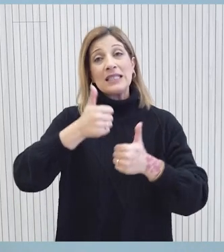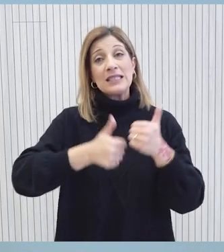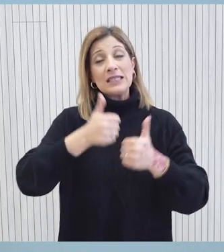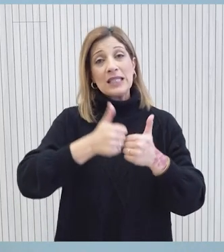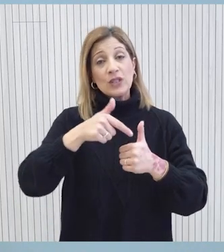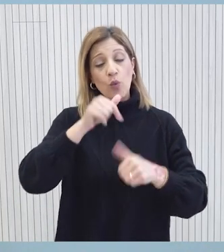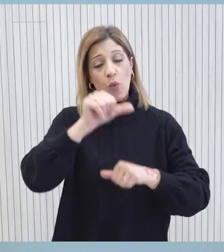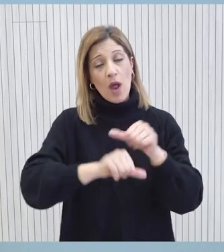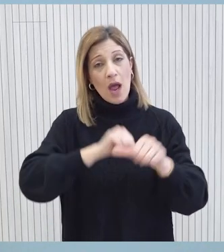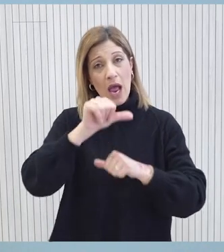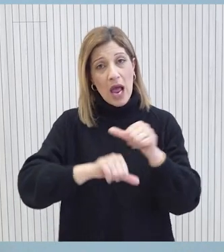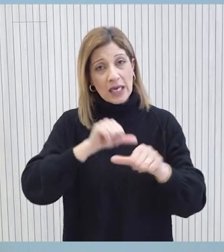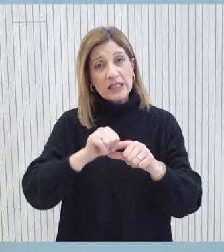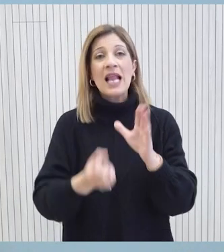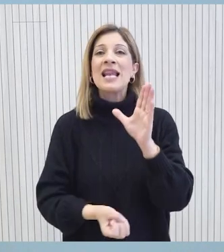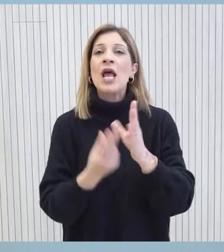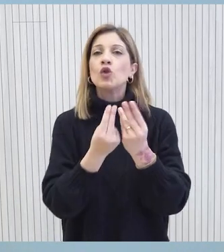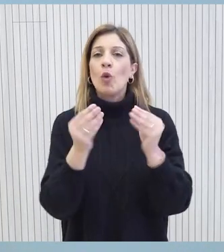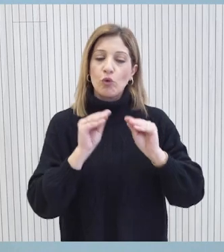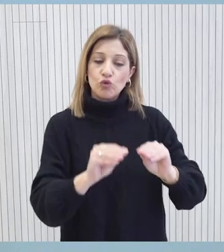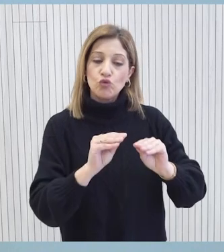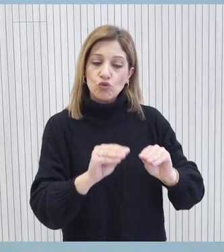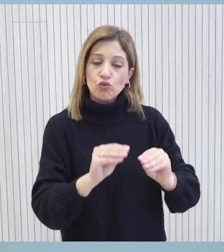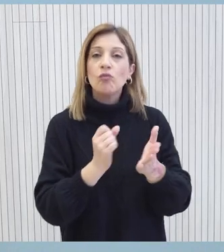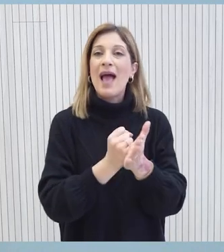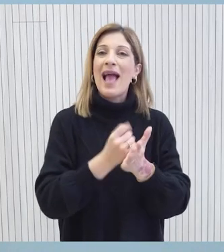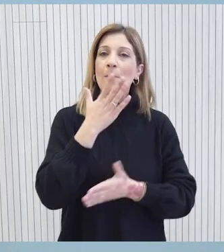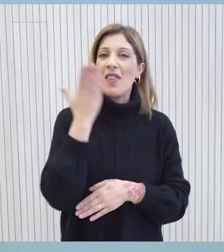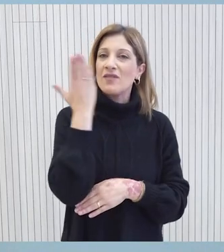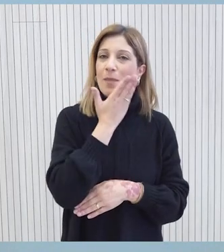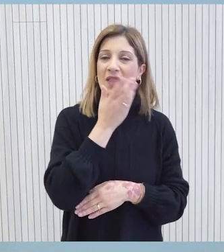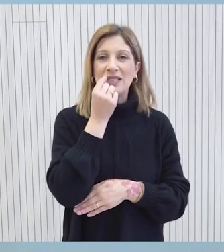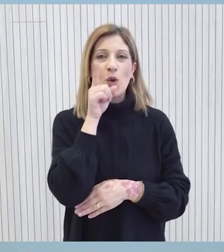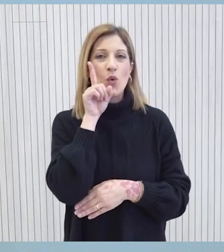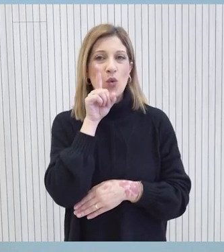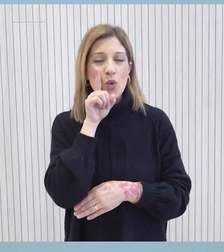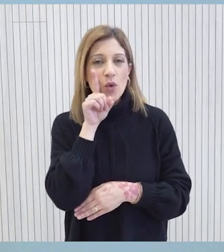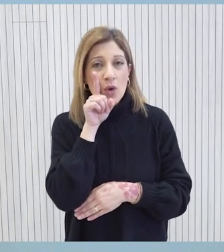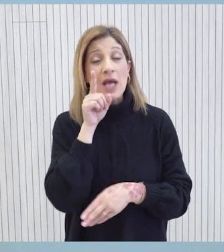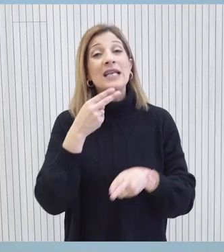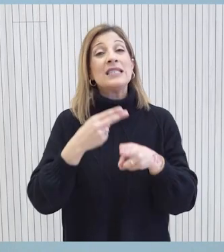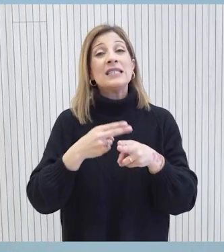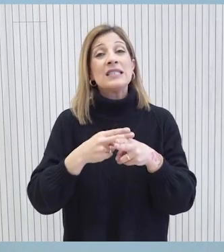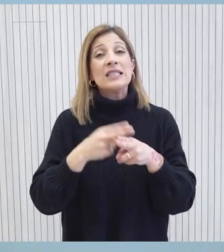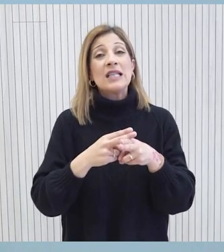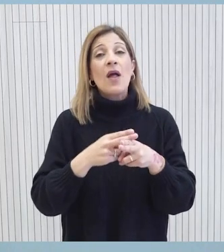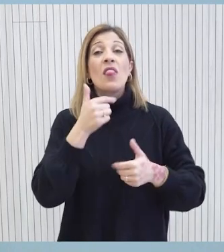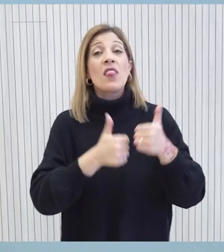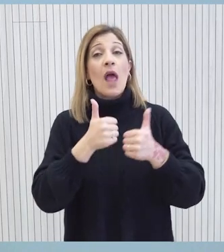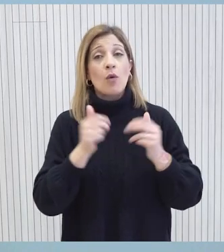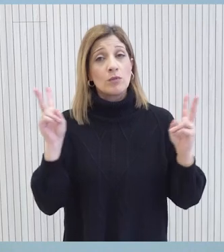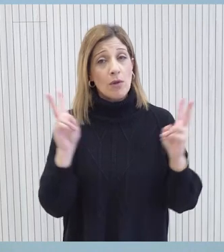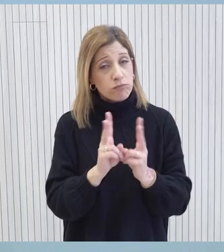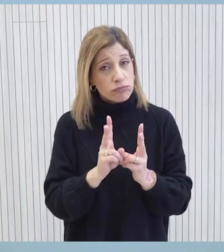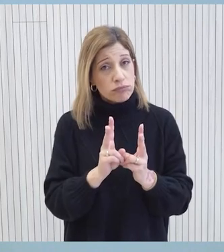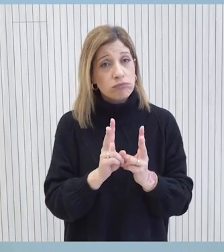εφαρμόζονται σύγχρονες εναλλακτικές μορφές αξιολόγησης των μαθητών και των μαθητριών μειώνεται σημαντικά ο αριθμός των διαγωνισμάτων